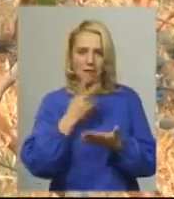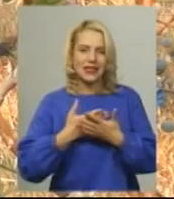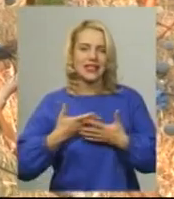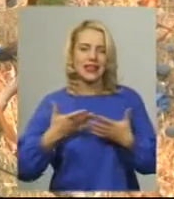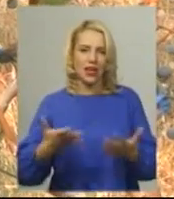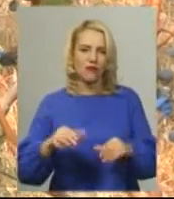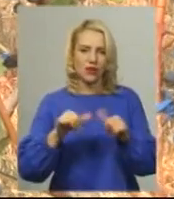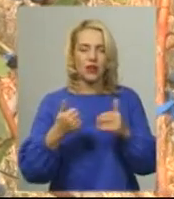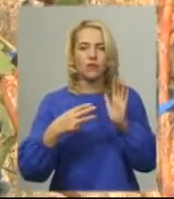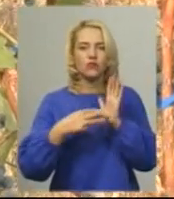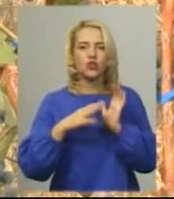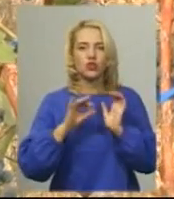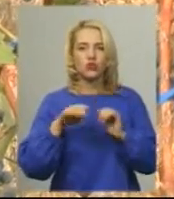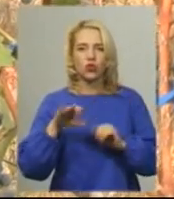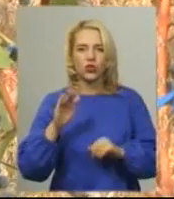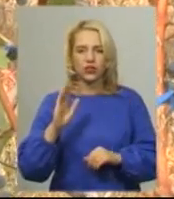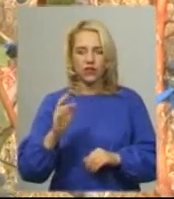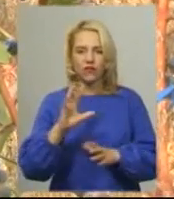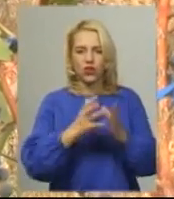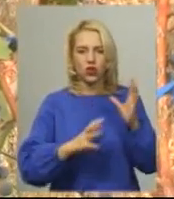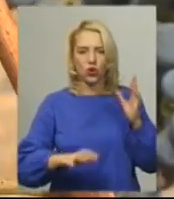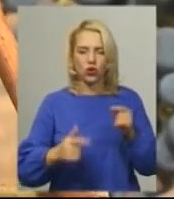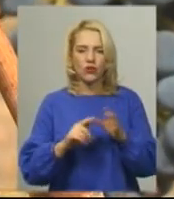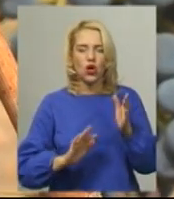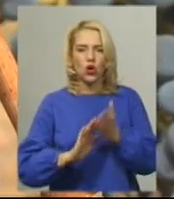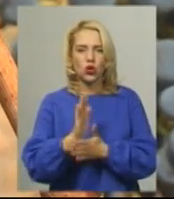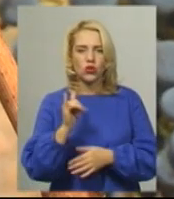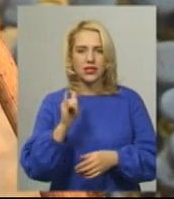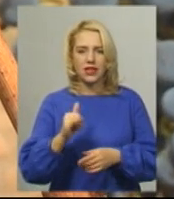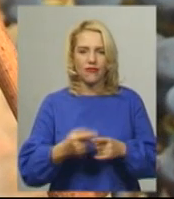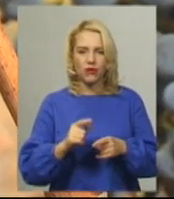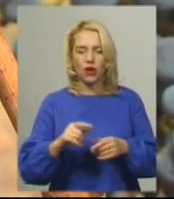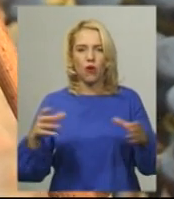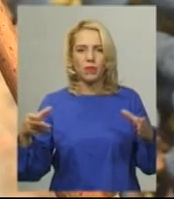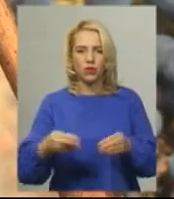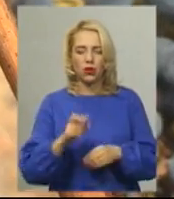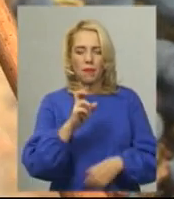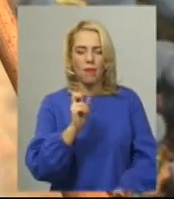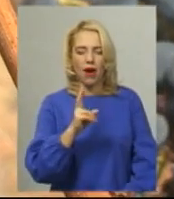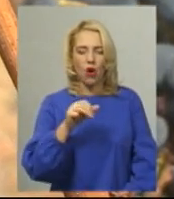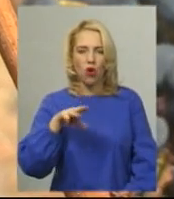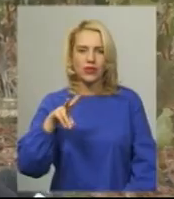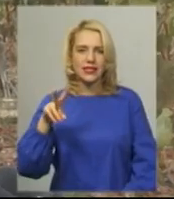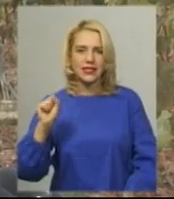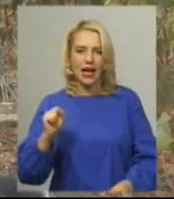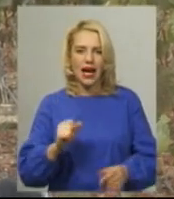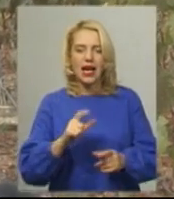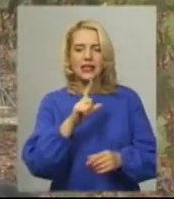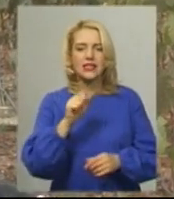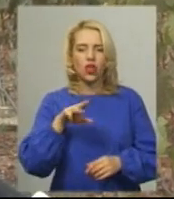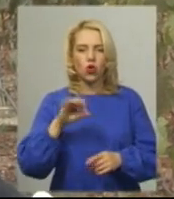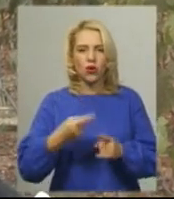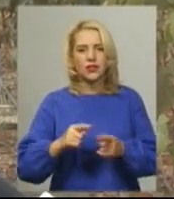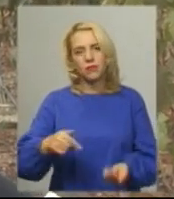вигляд. 200 сортів винограду на площі в один гектар росте у кооперативі в Бакуцькій затоці, де клімат дозволяє вирощувати сорти при таманні сонячним країнам.